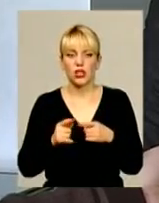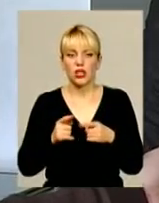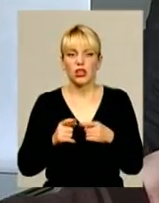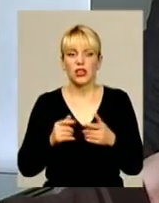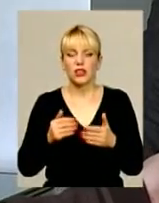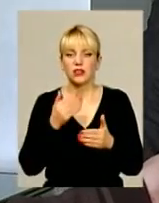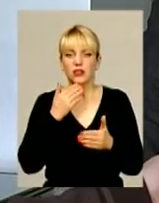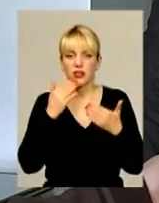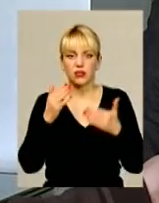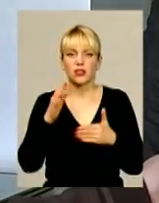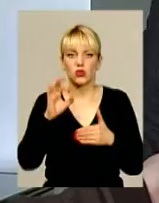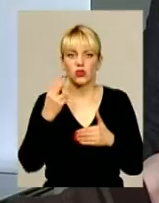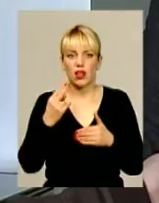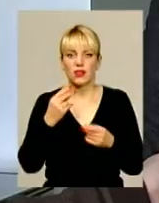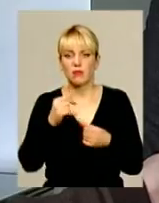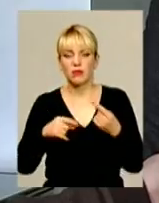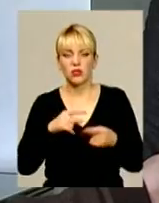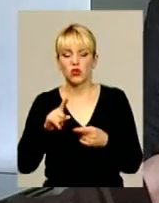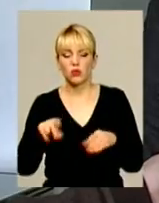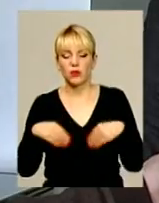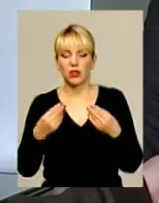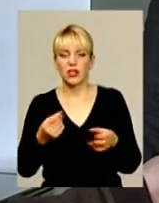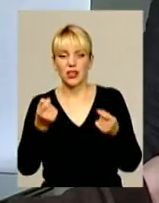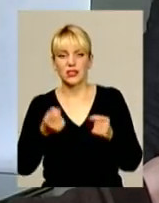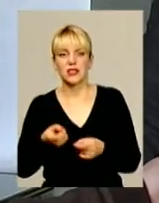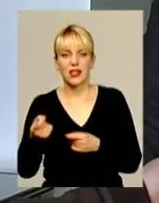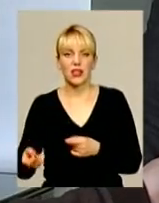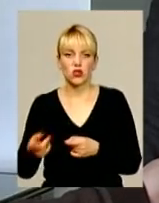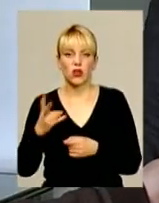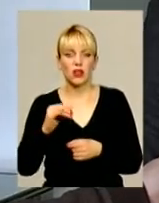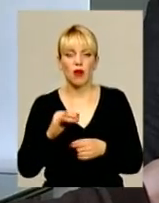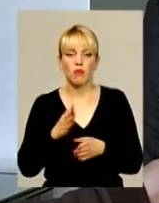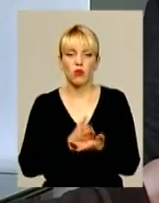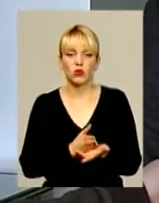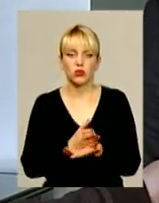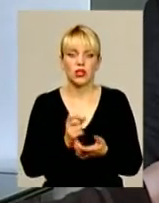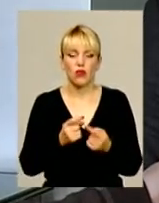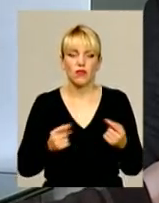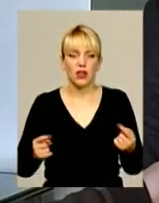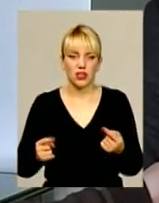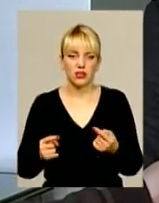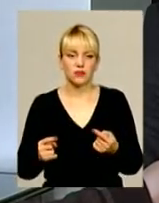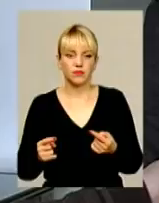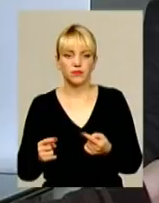що надані знижок послуг на товари і